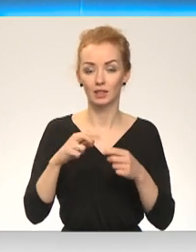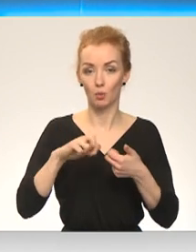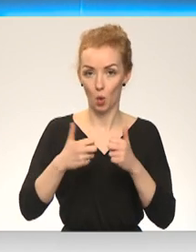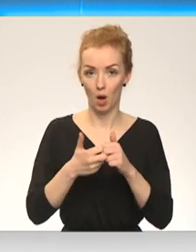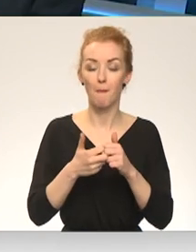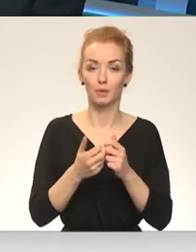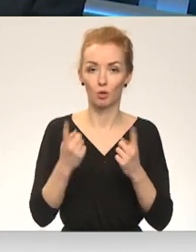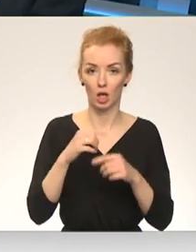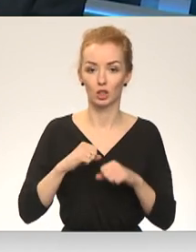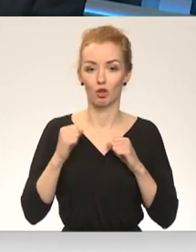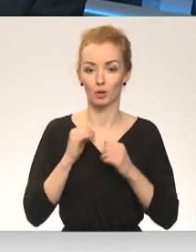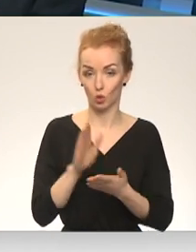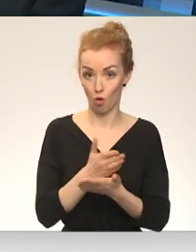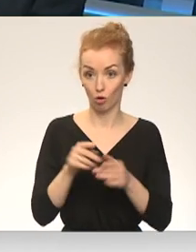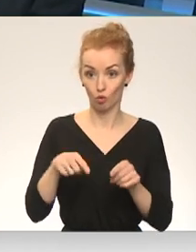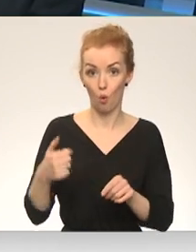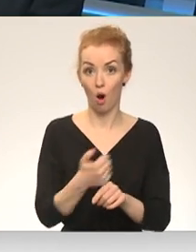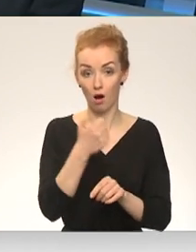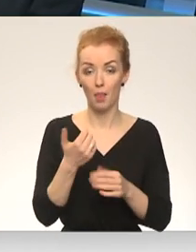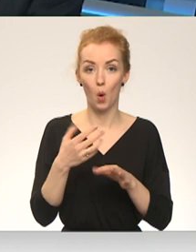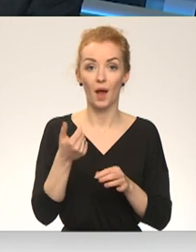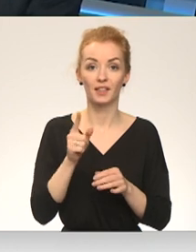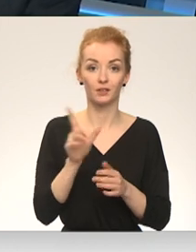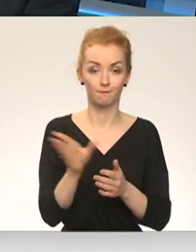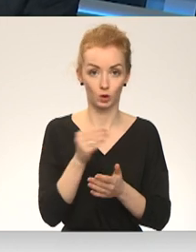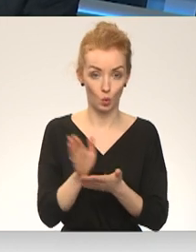šobrīd tās risinām. Šajā gadā tas pamatā ir atrisināts.